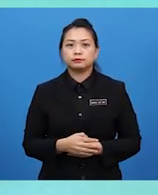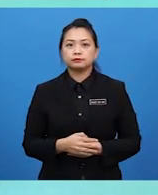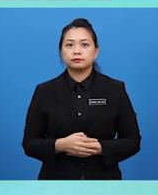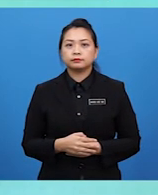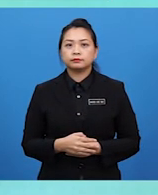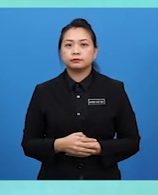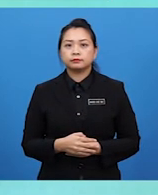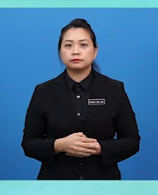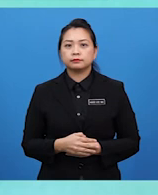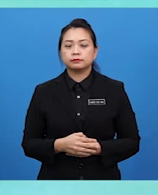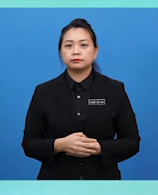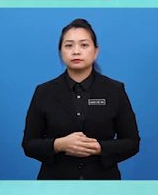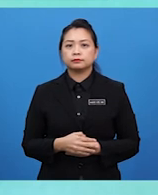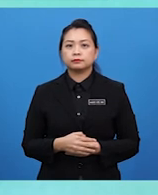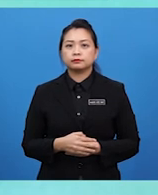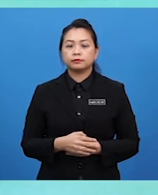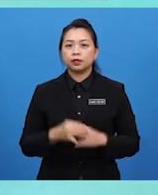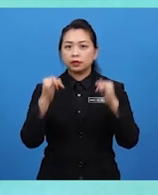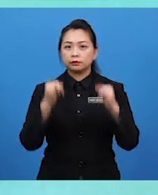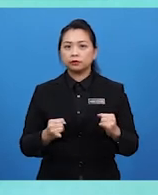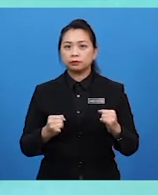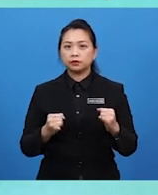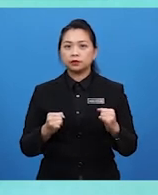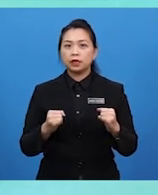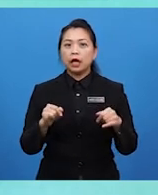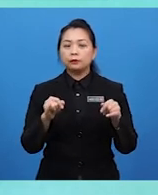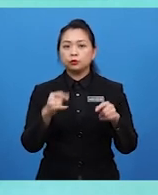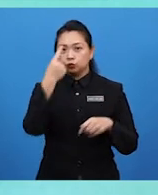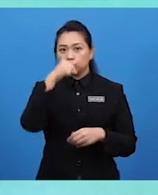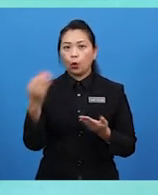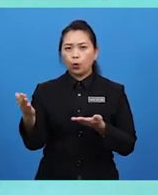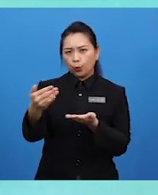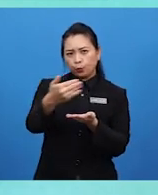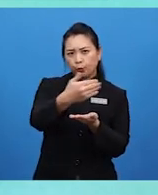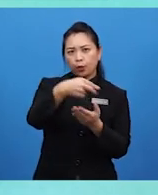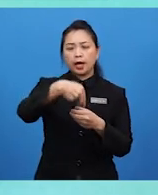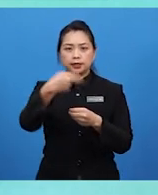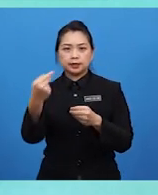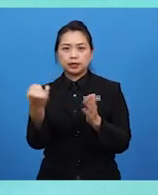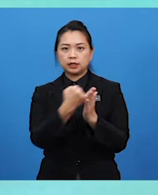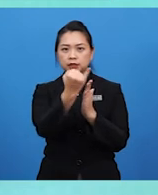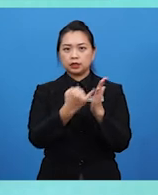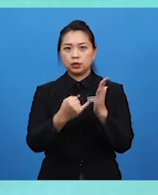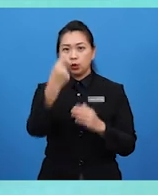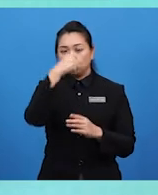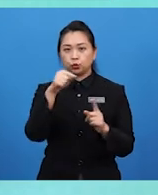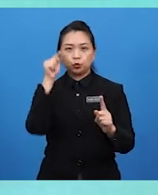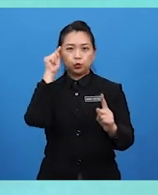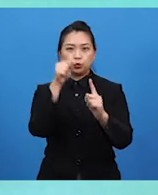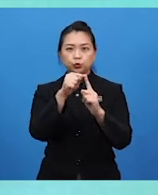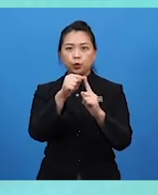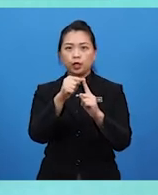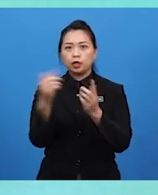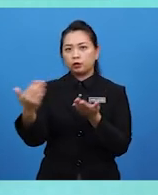Boleh terangkan, Cikgu Doys. Sebenarnya penaungan individu ini peranannya adalah untuk mengumpul hasil seni untuk tujuan